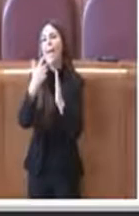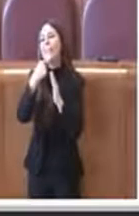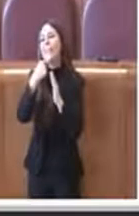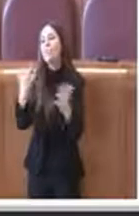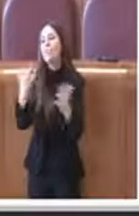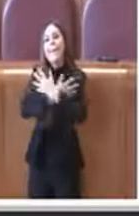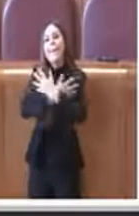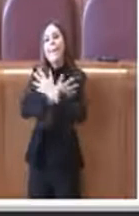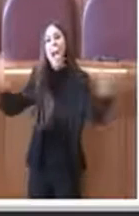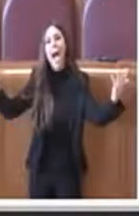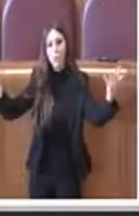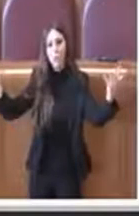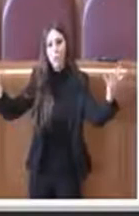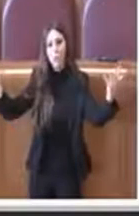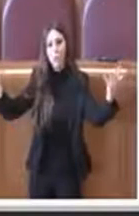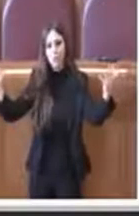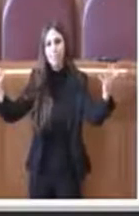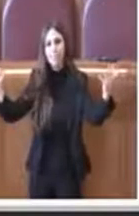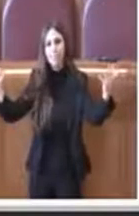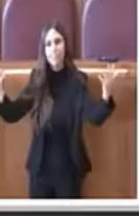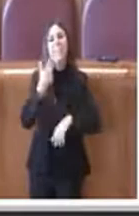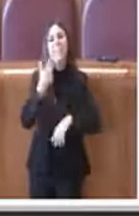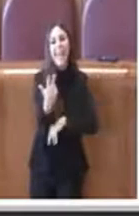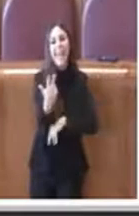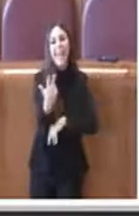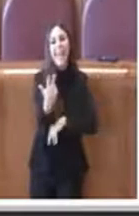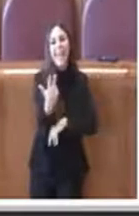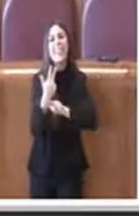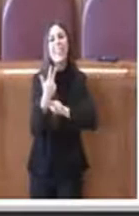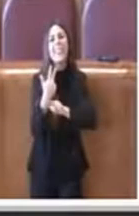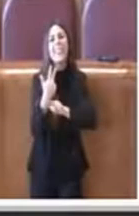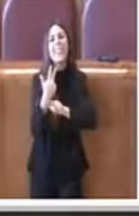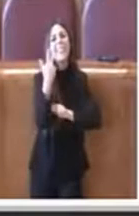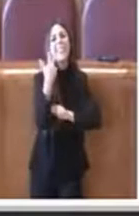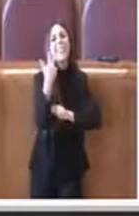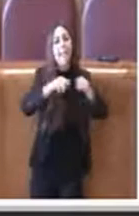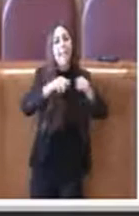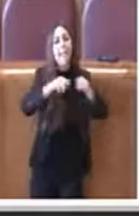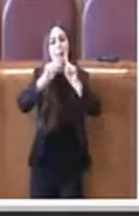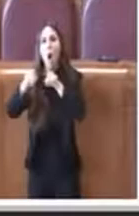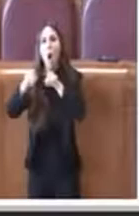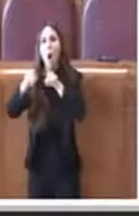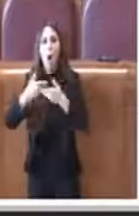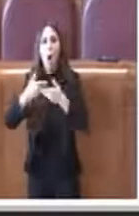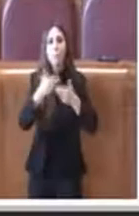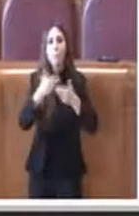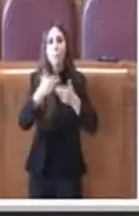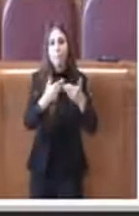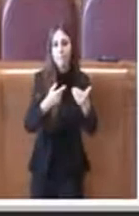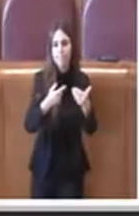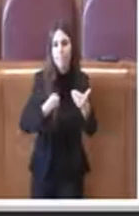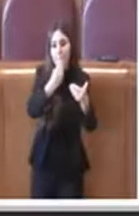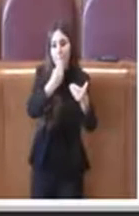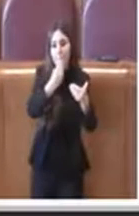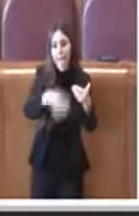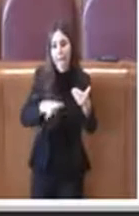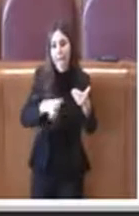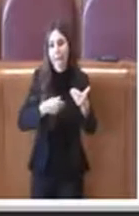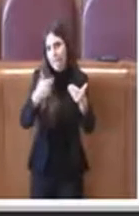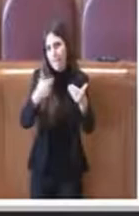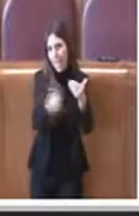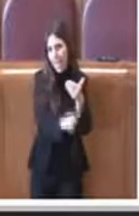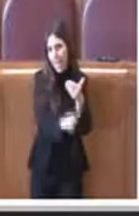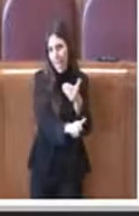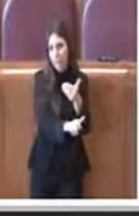di tre di tre esercizi consecutivi che con perdita e non è il nostro